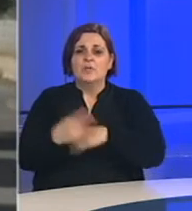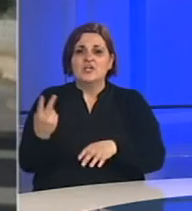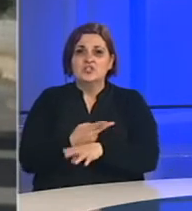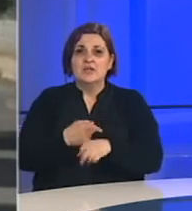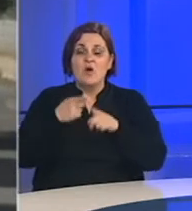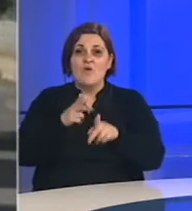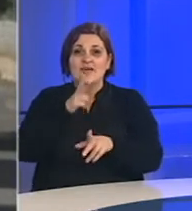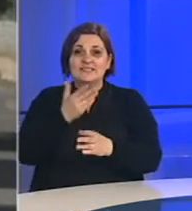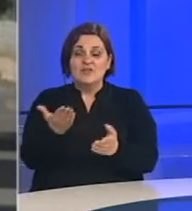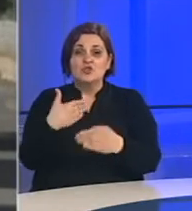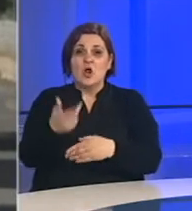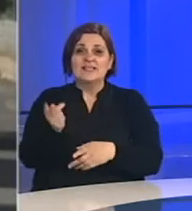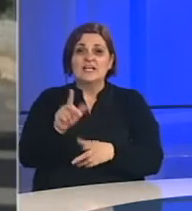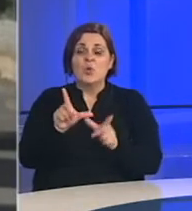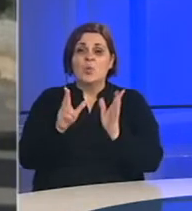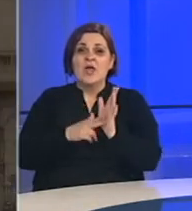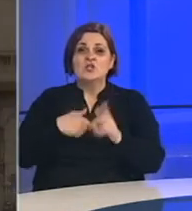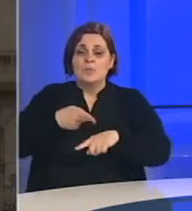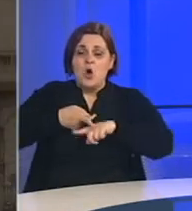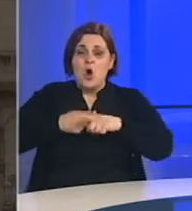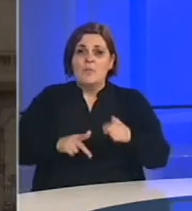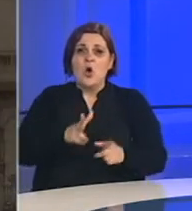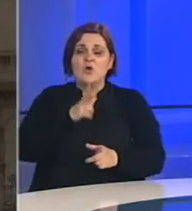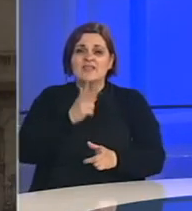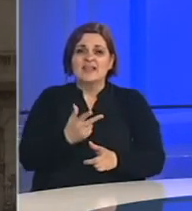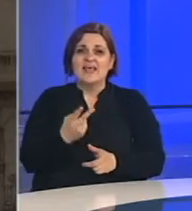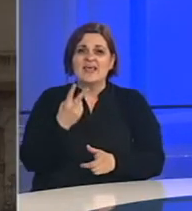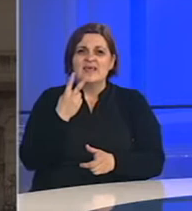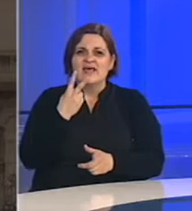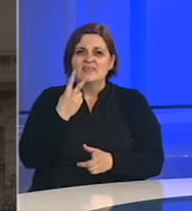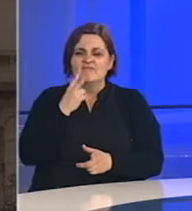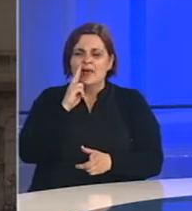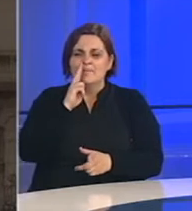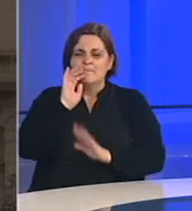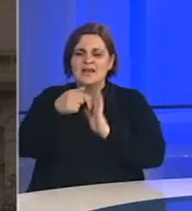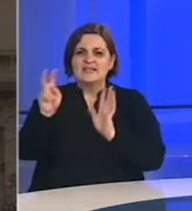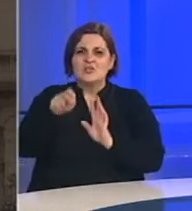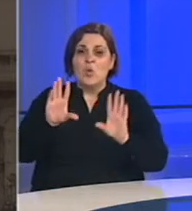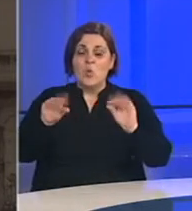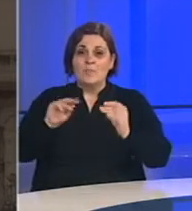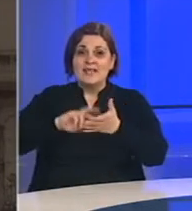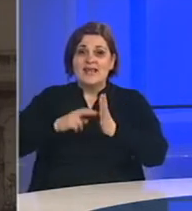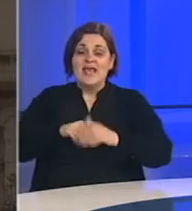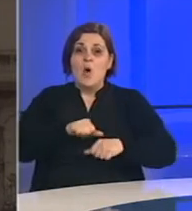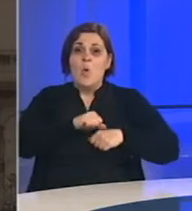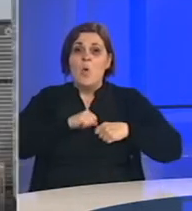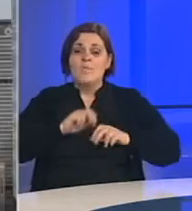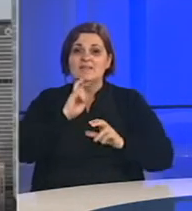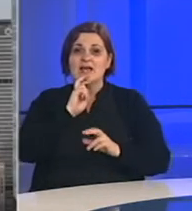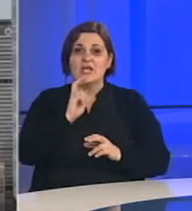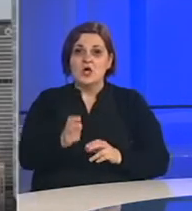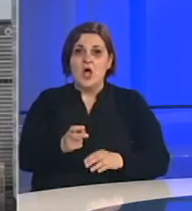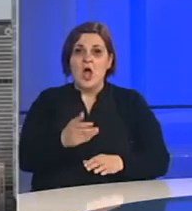Ovaj zahtjev dolazi nakon što je UN dobio polovinu od tražene 2 milijarde dolara u martu za plan za humanitarni odgovor.